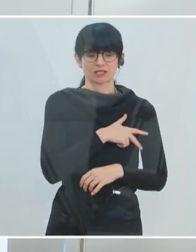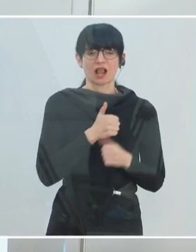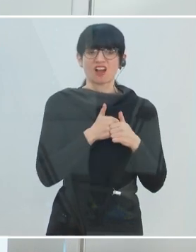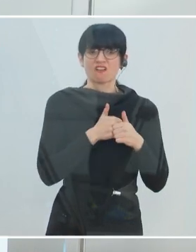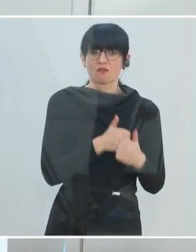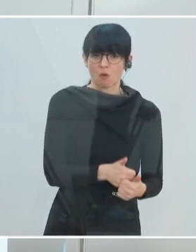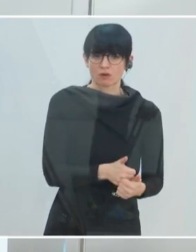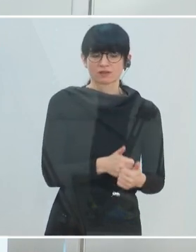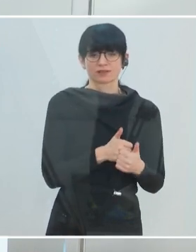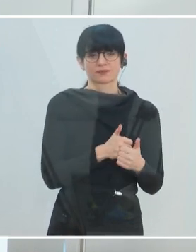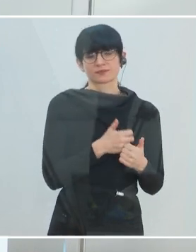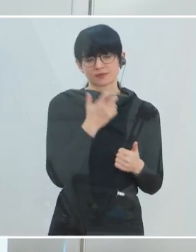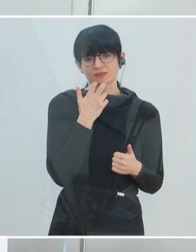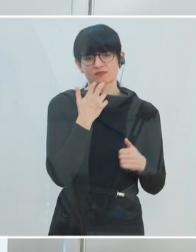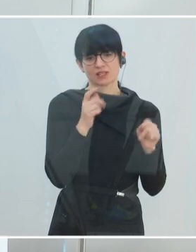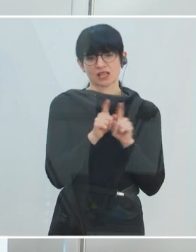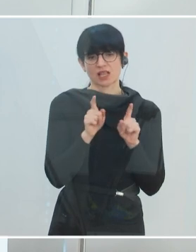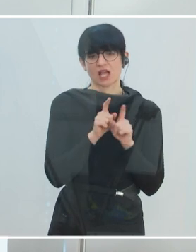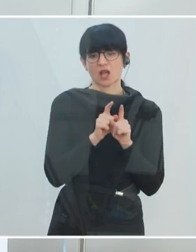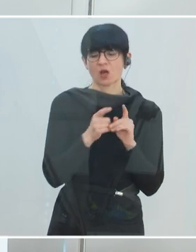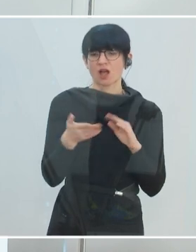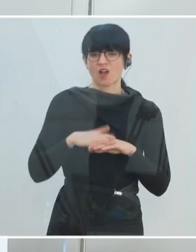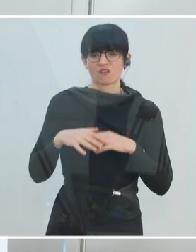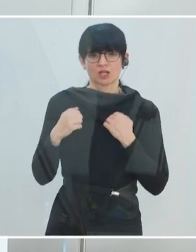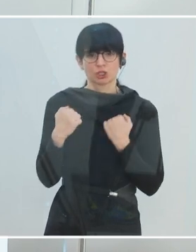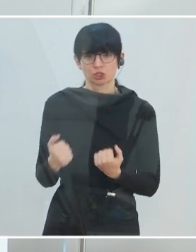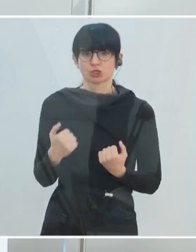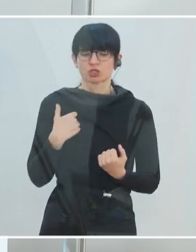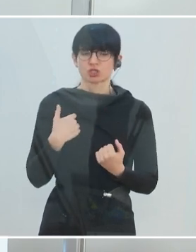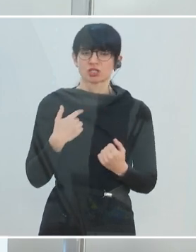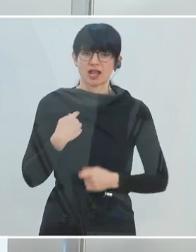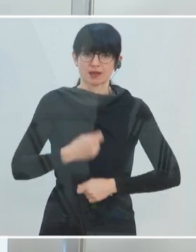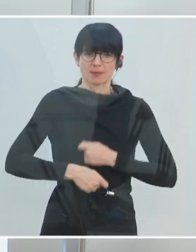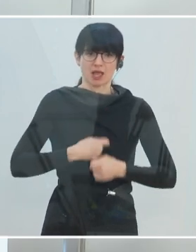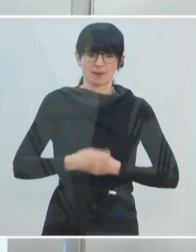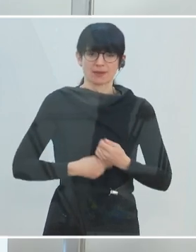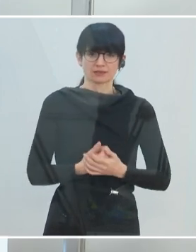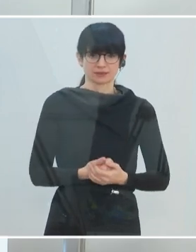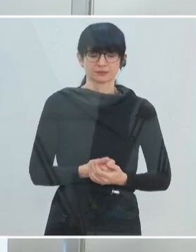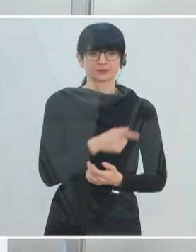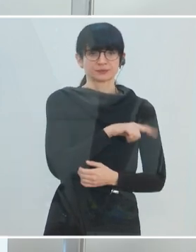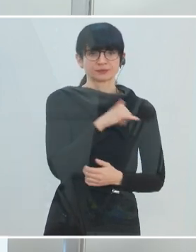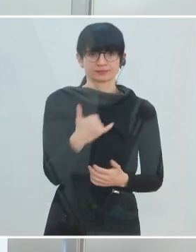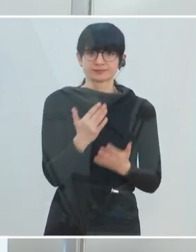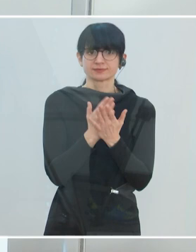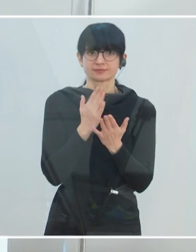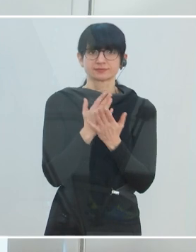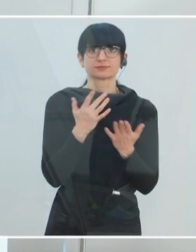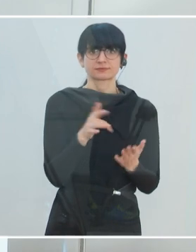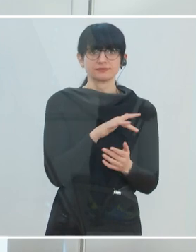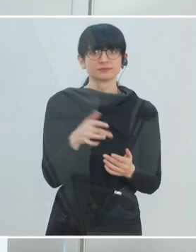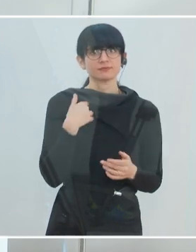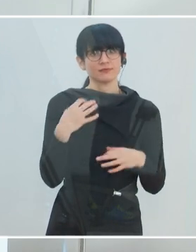auch noch viel stärker als bisher in den Fokus, in den Mittelpunkt rücken. Wir haben das ja schon bisher gemacht. Schon bisher hat das